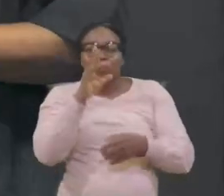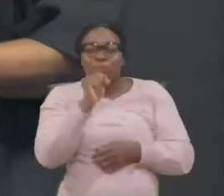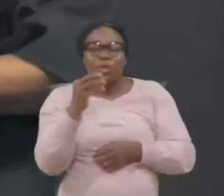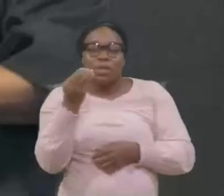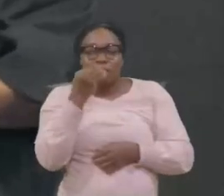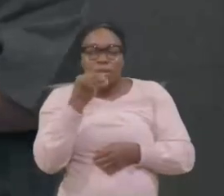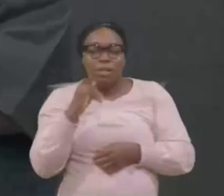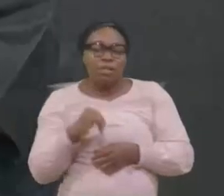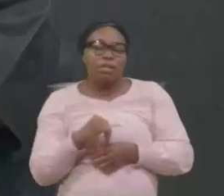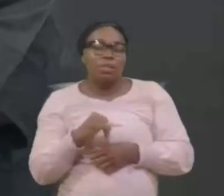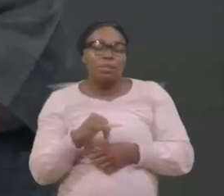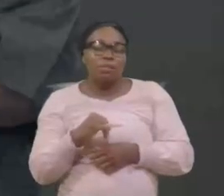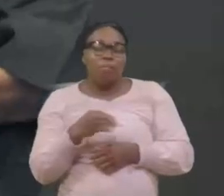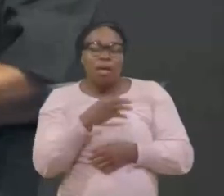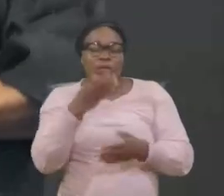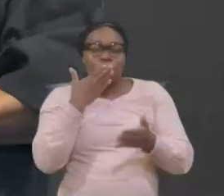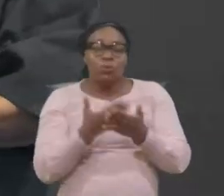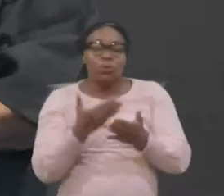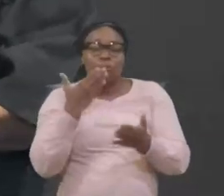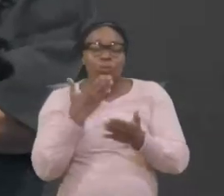et les bonnes choses que nous aurions